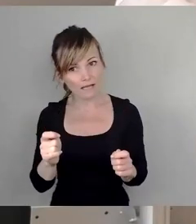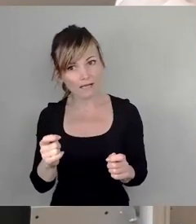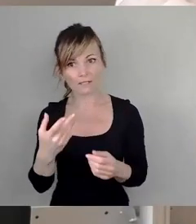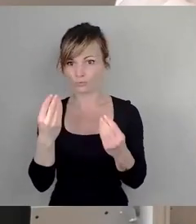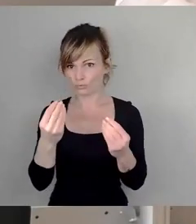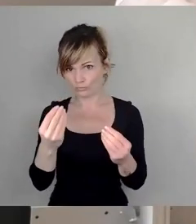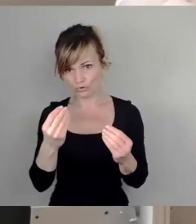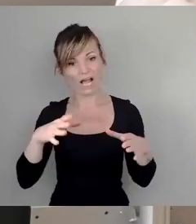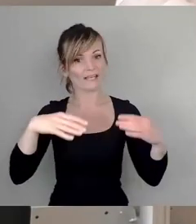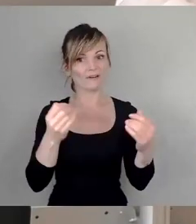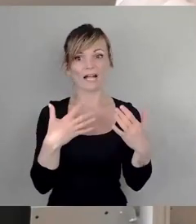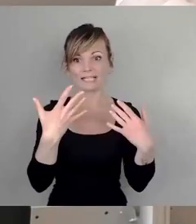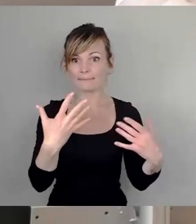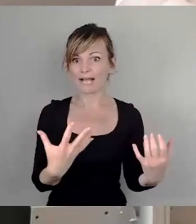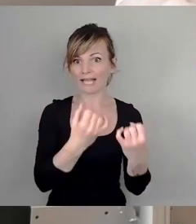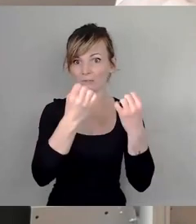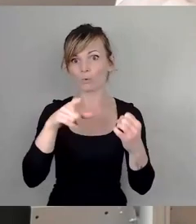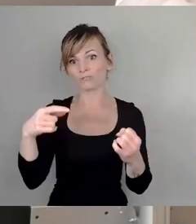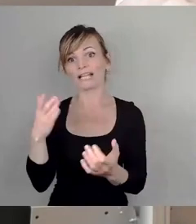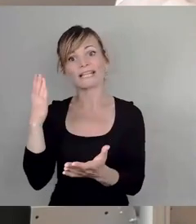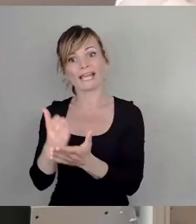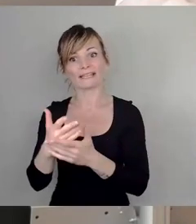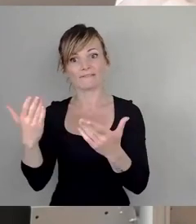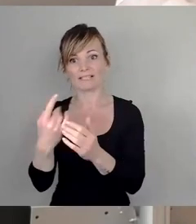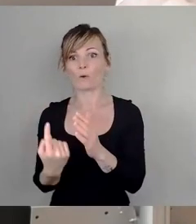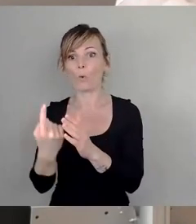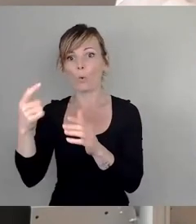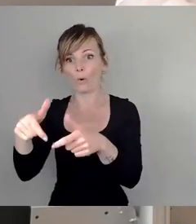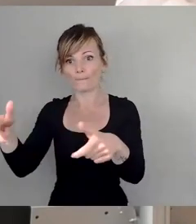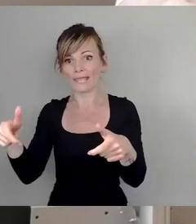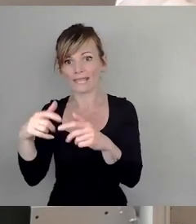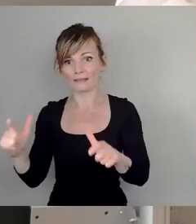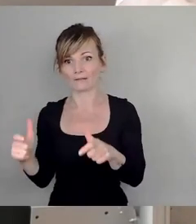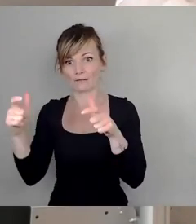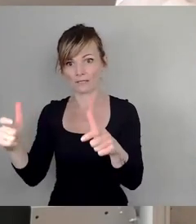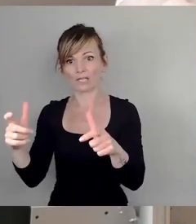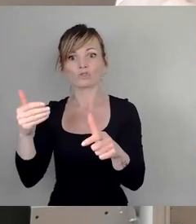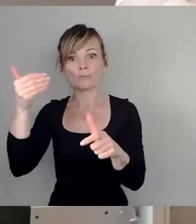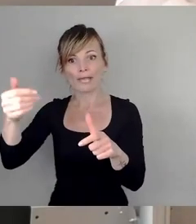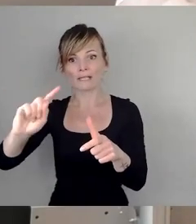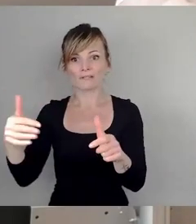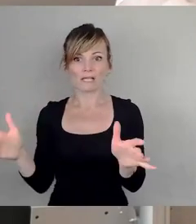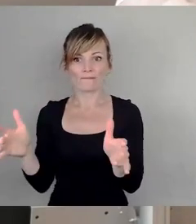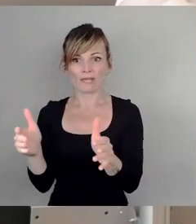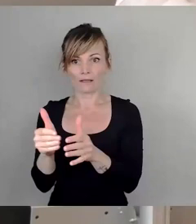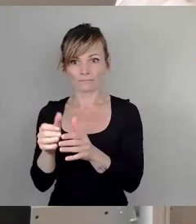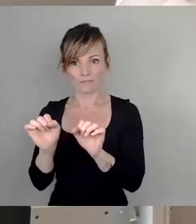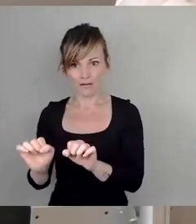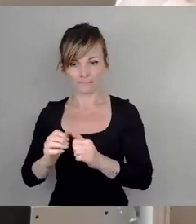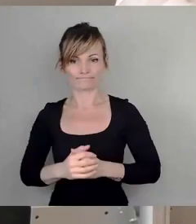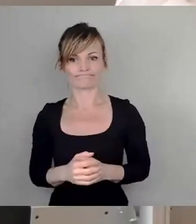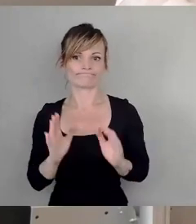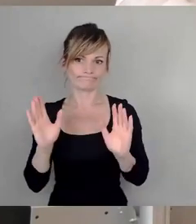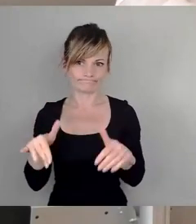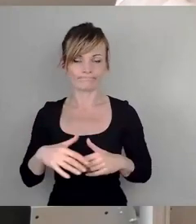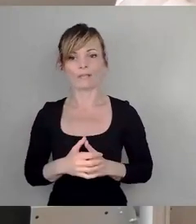enden bei Hochbeeten, die man wieder wegräumen kann. Naja, wir haben das hier im Prinzip gesehen. Es